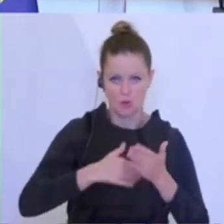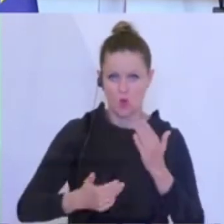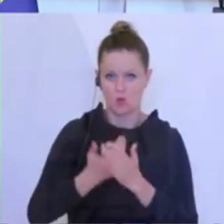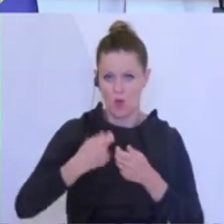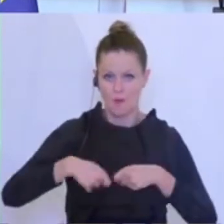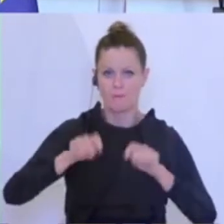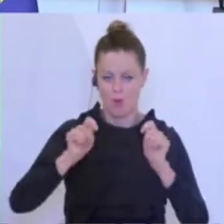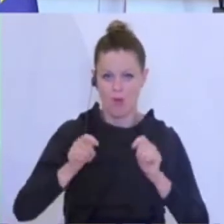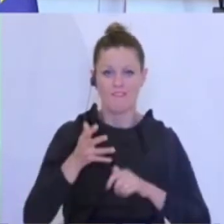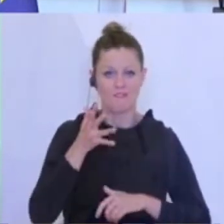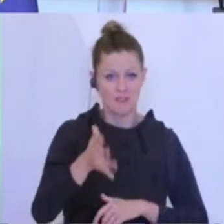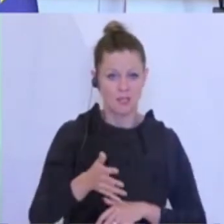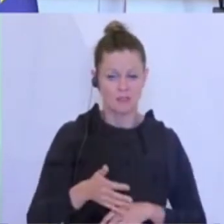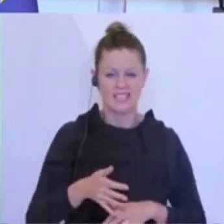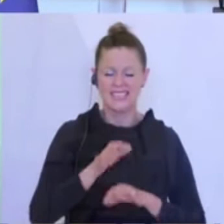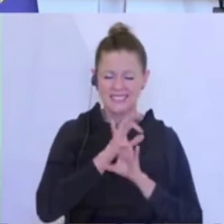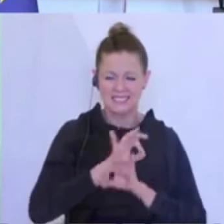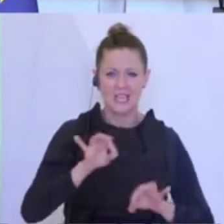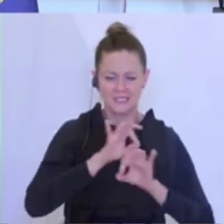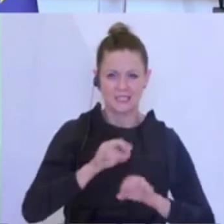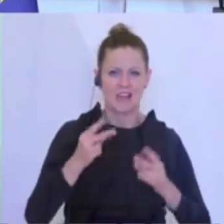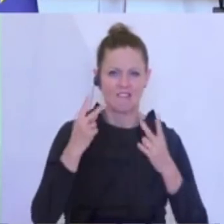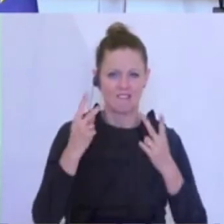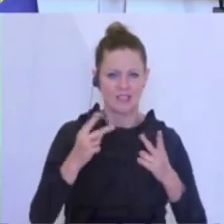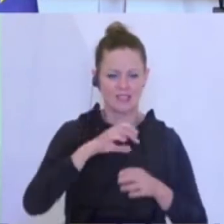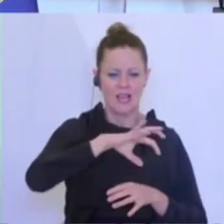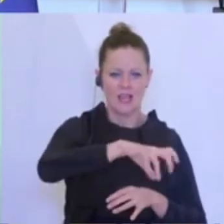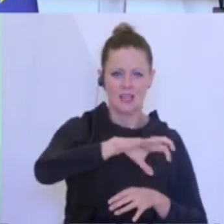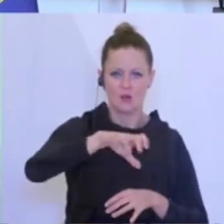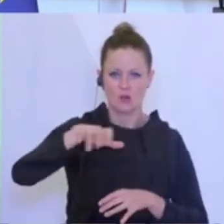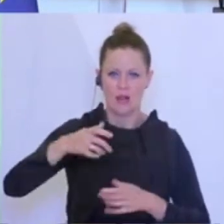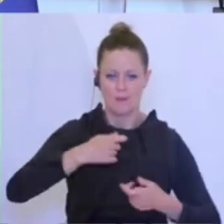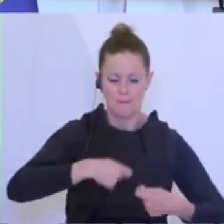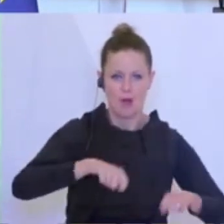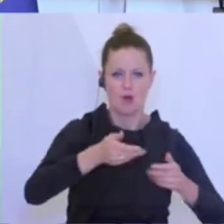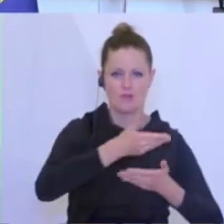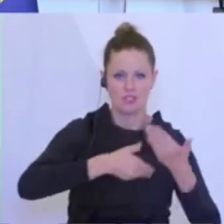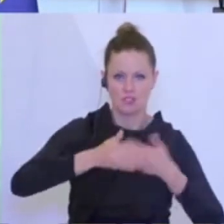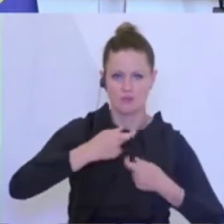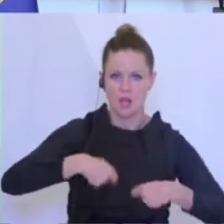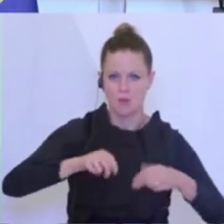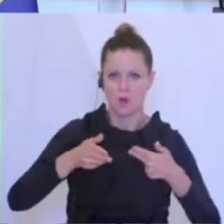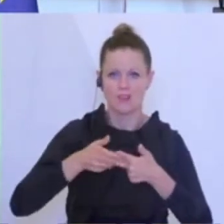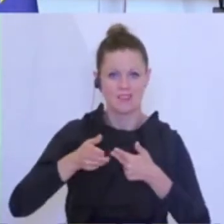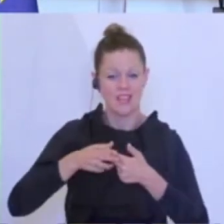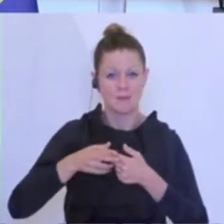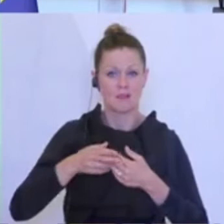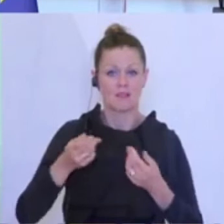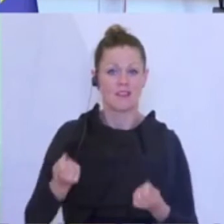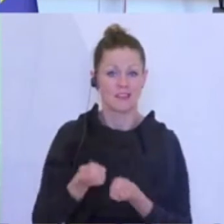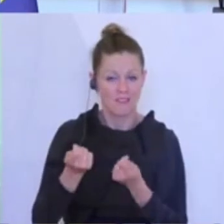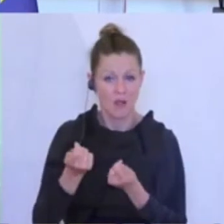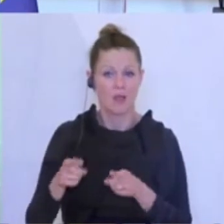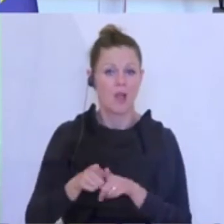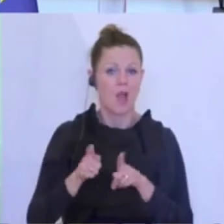stecken. Das ist extrem wichtig für die regionale Bauwirtschaft, für das Baunebengewerbe, für die Möbelindustrie, für Planungsbüro